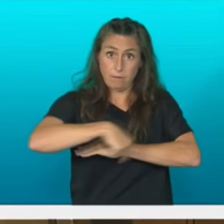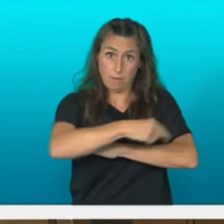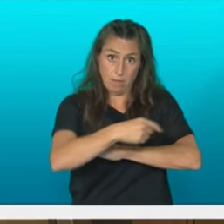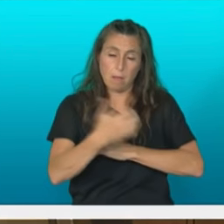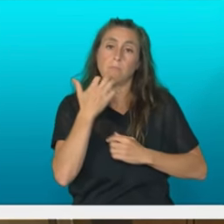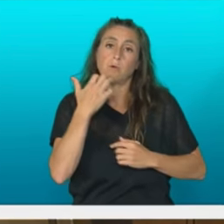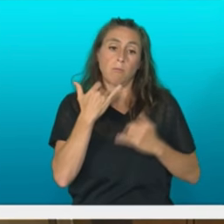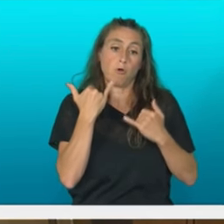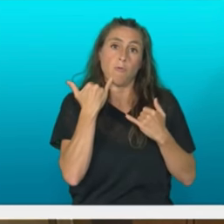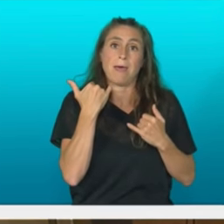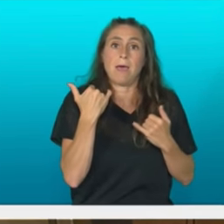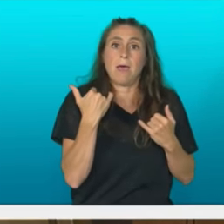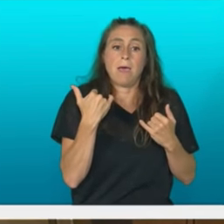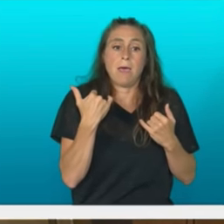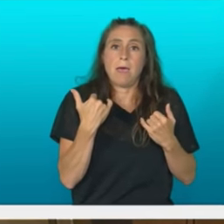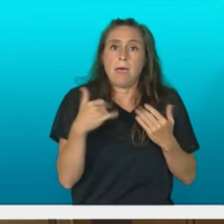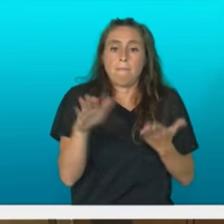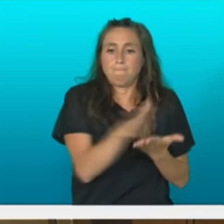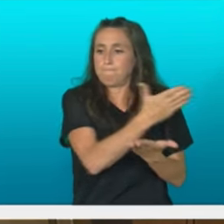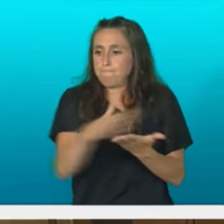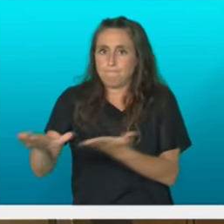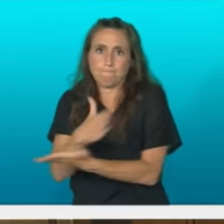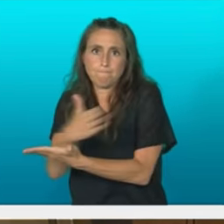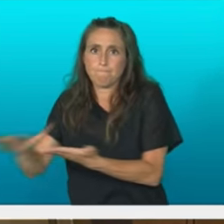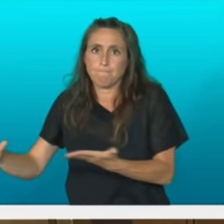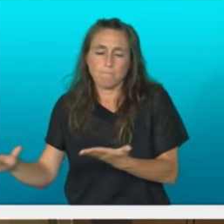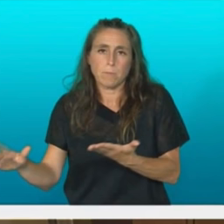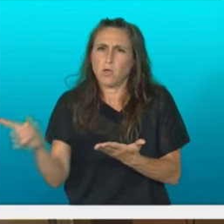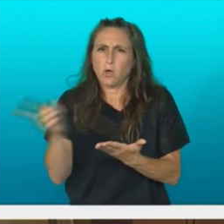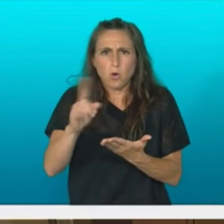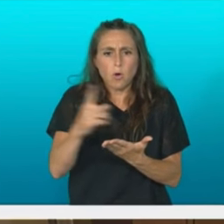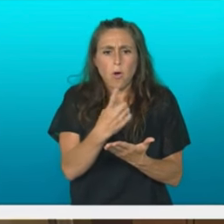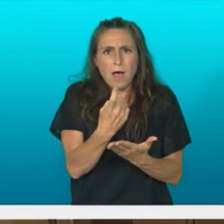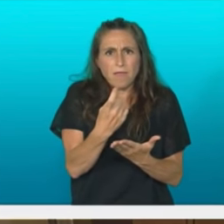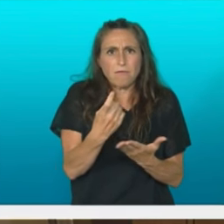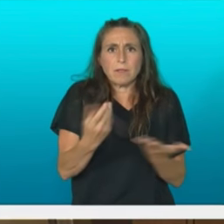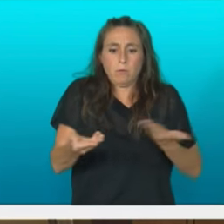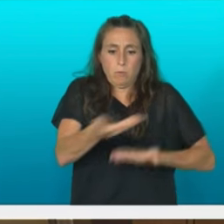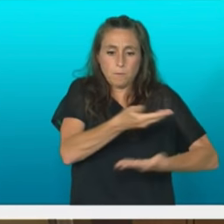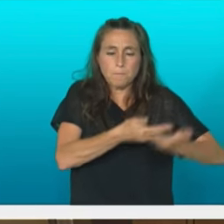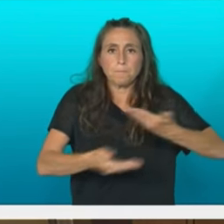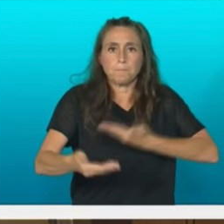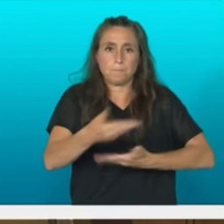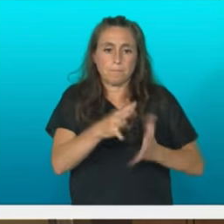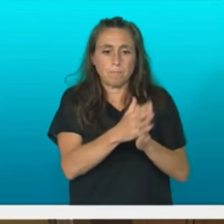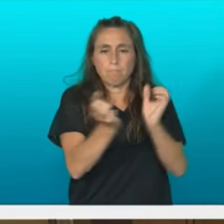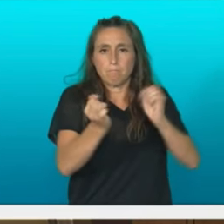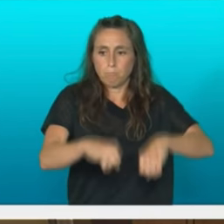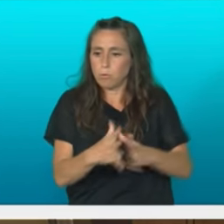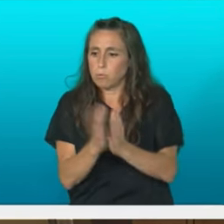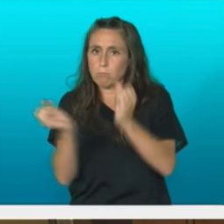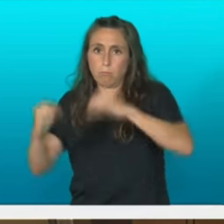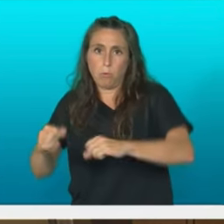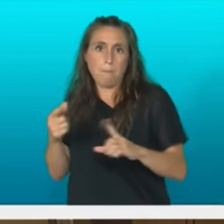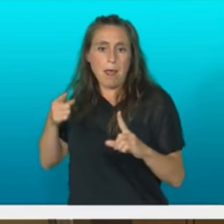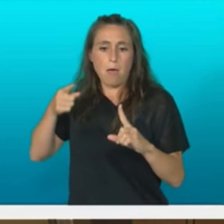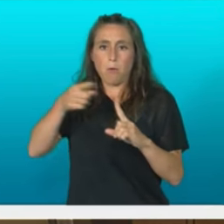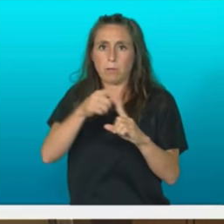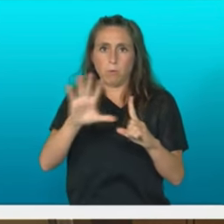banatu ez daitezen baizik eta beharrezkoa adostu eta xedeoien inguruan konzentratu daitezen